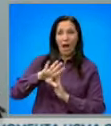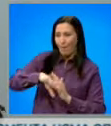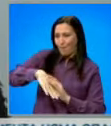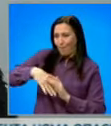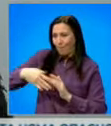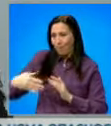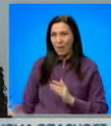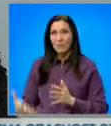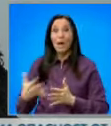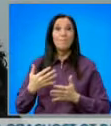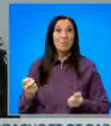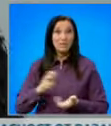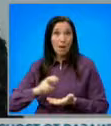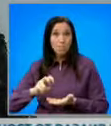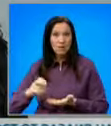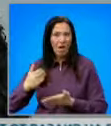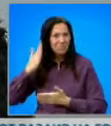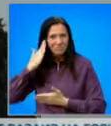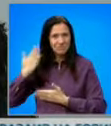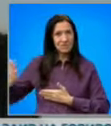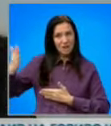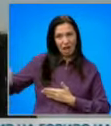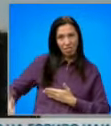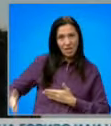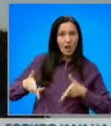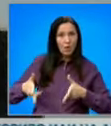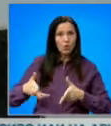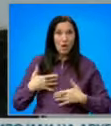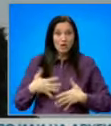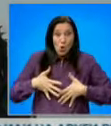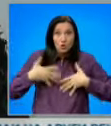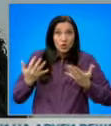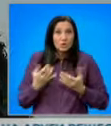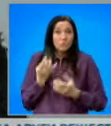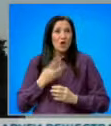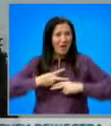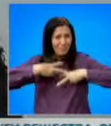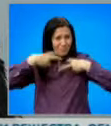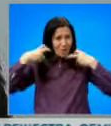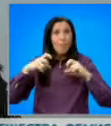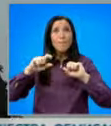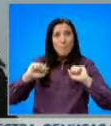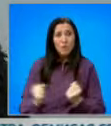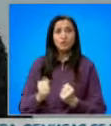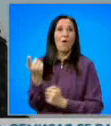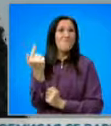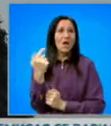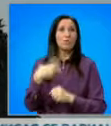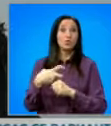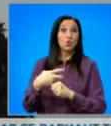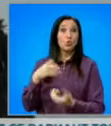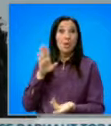падна безжизненно от страни на леглото, разбира се, ужасих и започнал да викам бързо, вика и докторите на баща му, защото